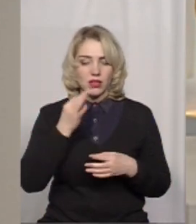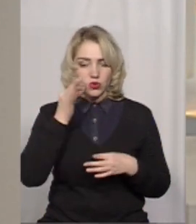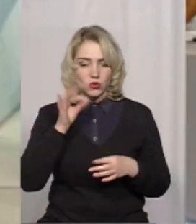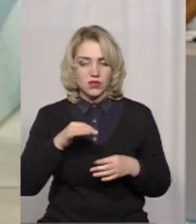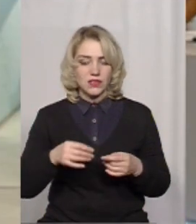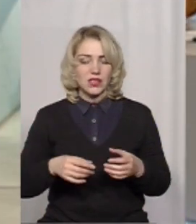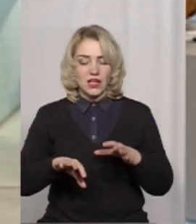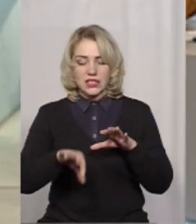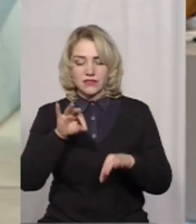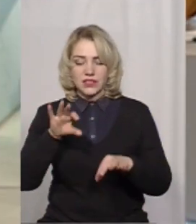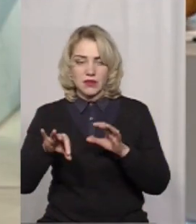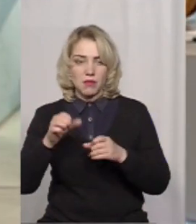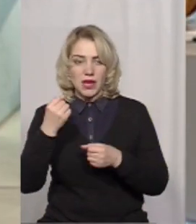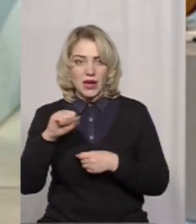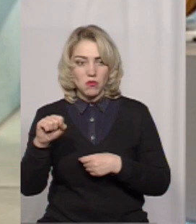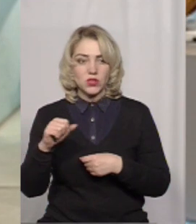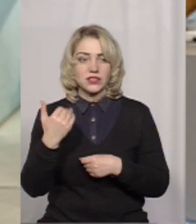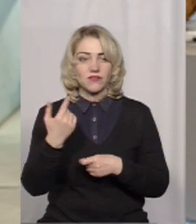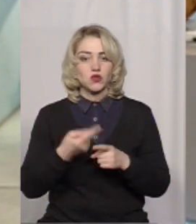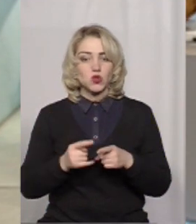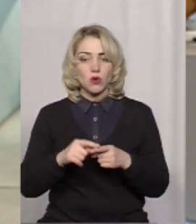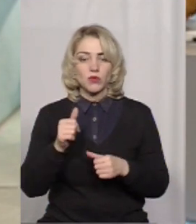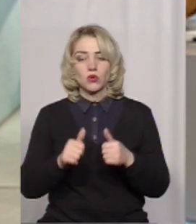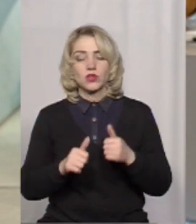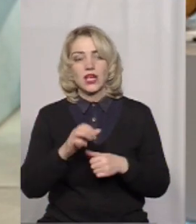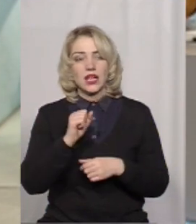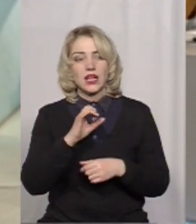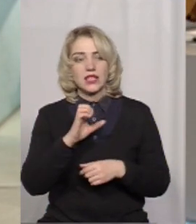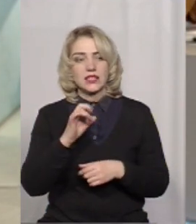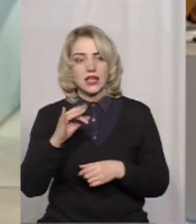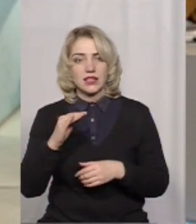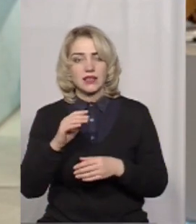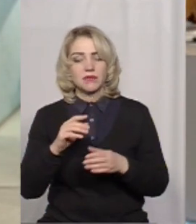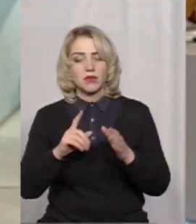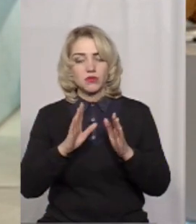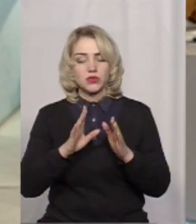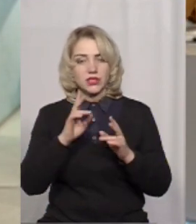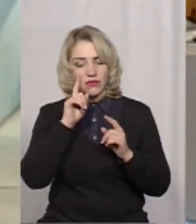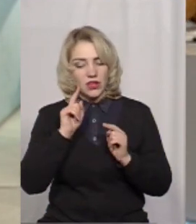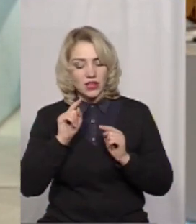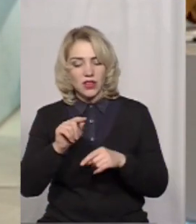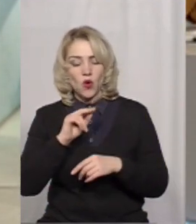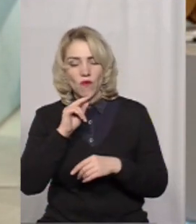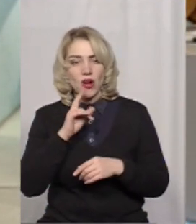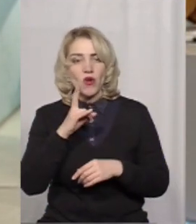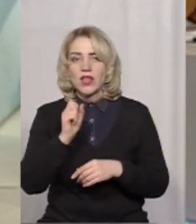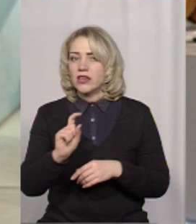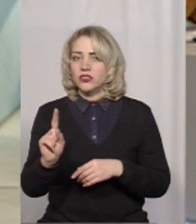з визначення переможців, от в цьому конкурсі Астар в першу чергу звертатиме увагу на що?